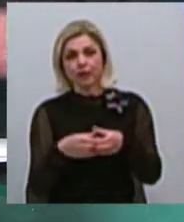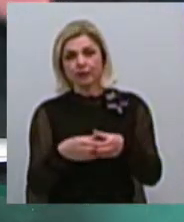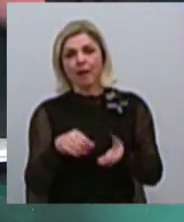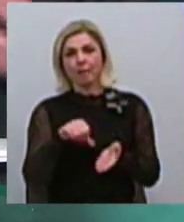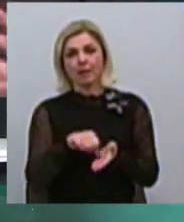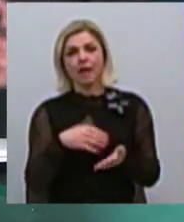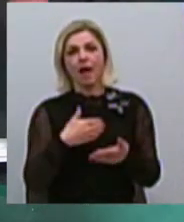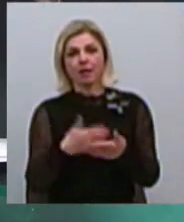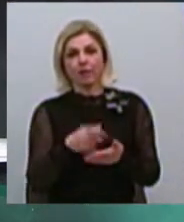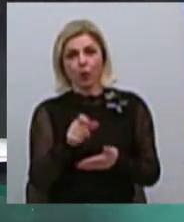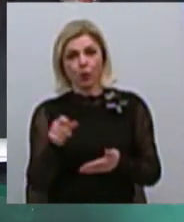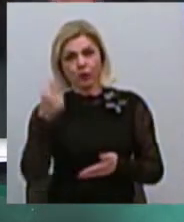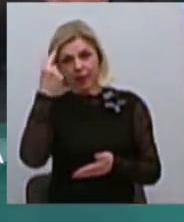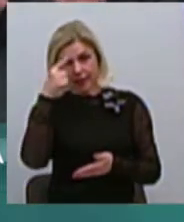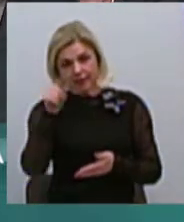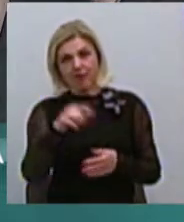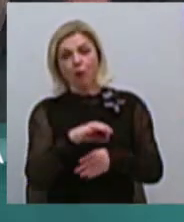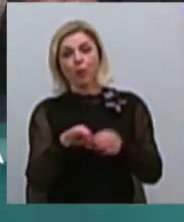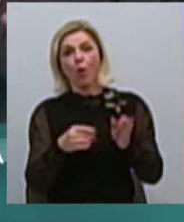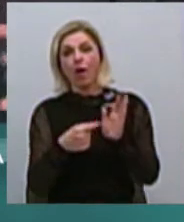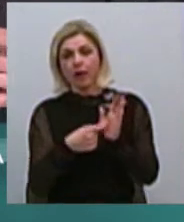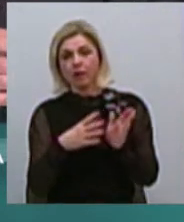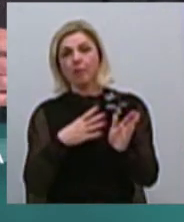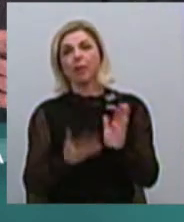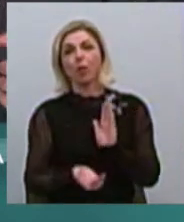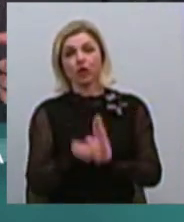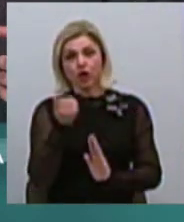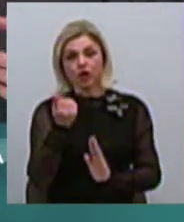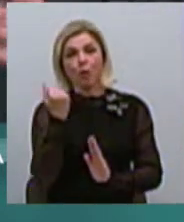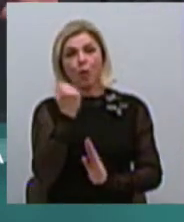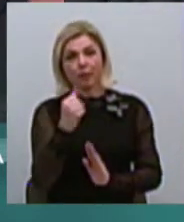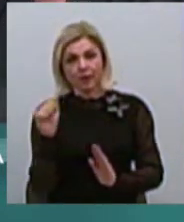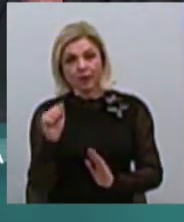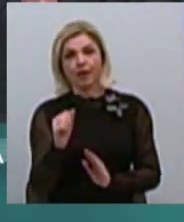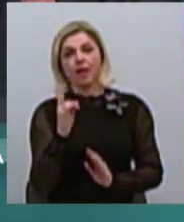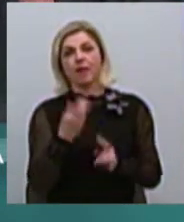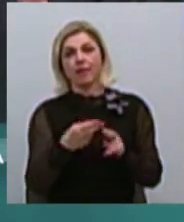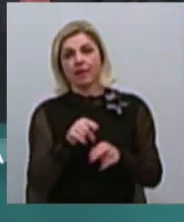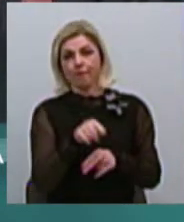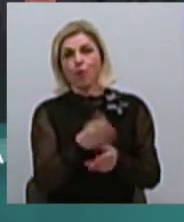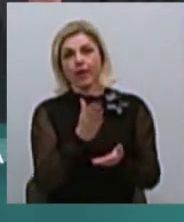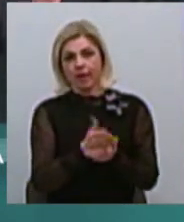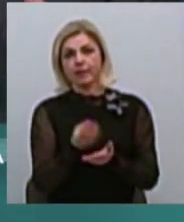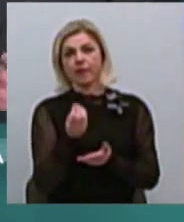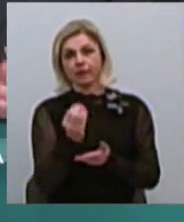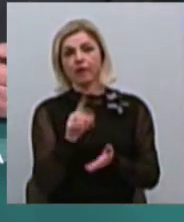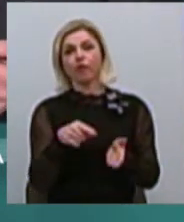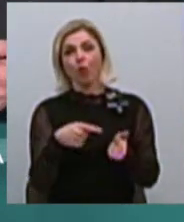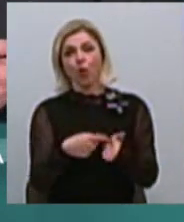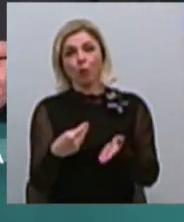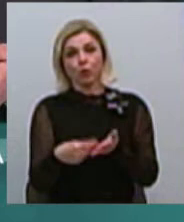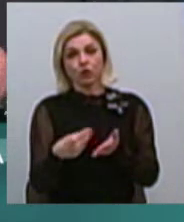горожане іниційували, проект этот был поддержан, победил, на нього є средства в городському бюджете,